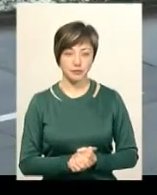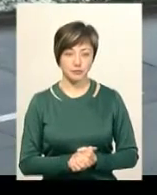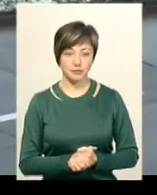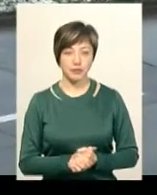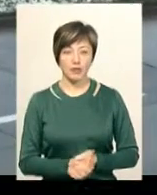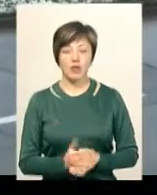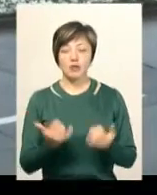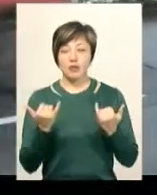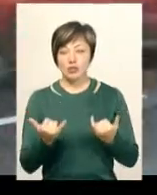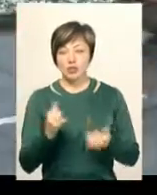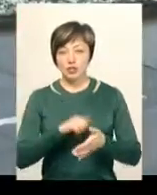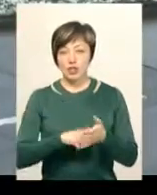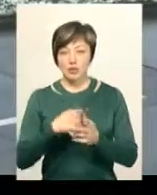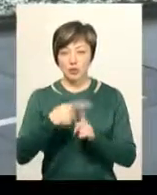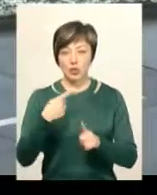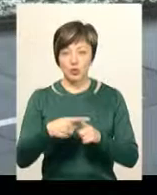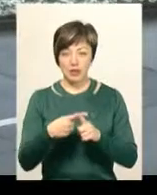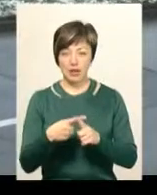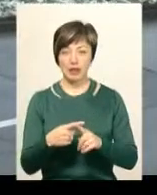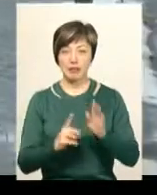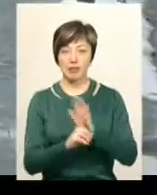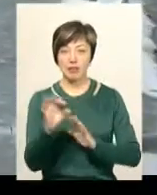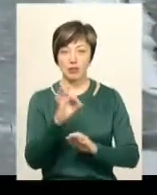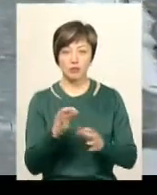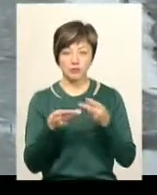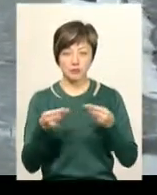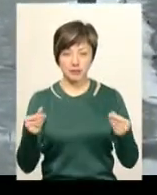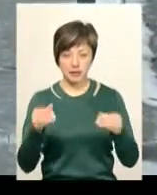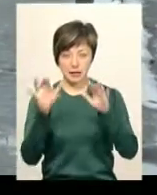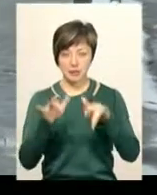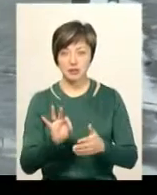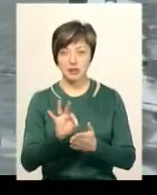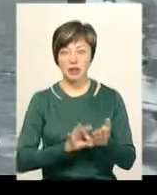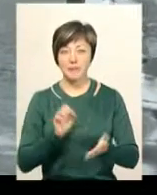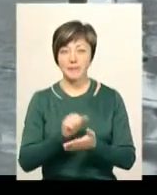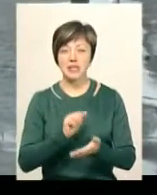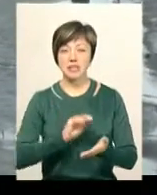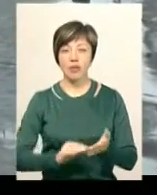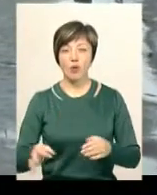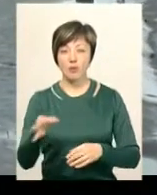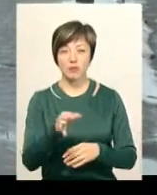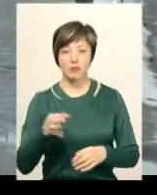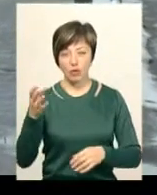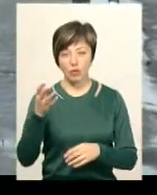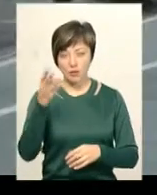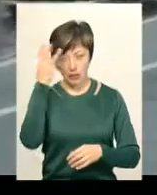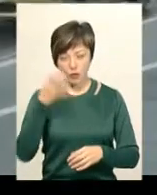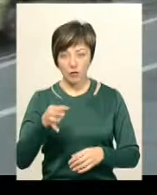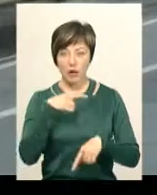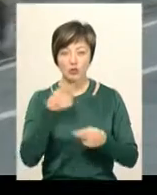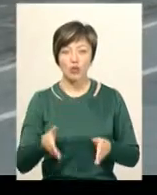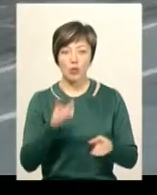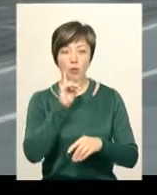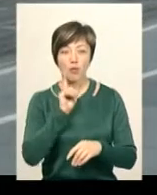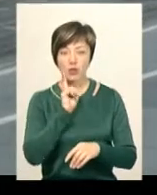Сьогодні через плюсову температуру сніг одразу тану на дорозі. Прес-секретар служби автомобільних доріг Хмельницької області Наталія Колодій каже, дороги